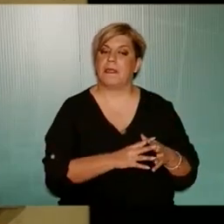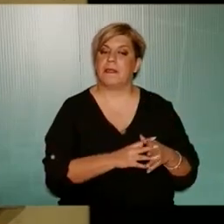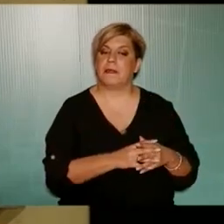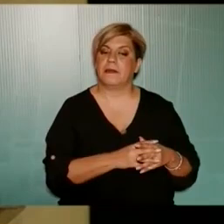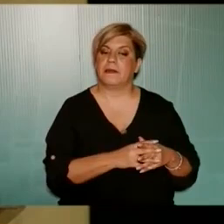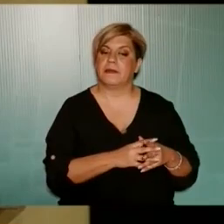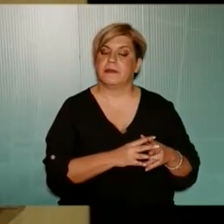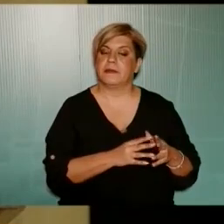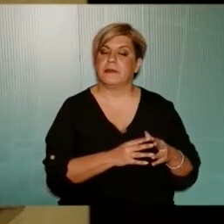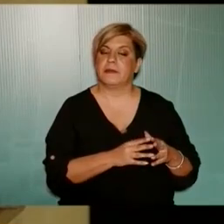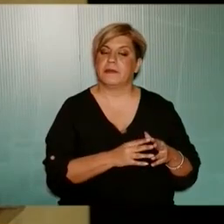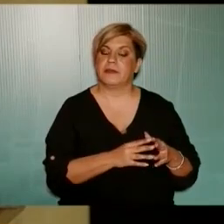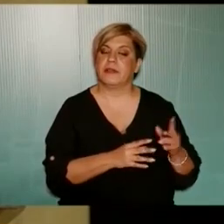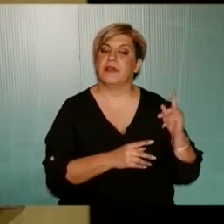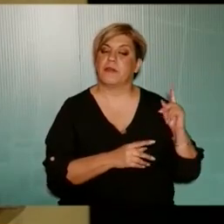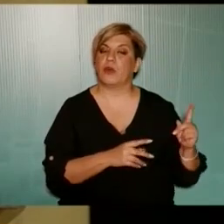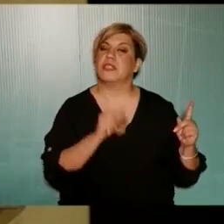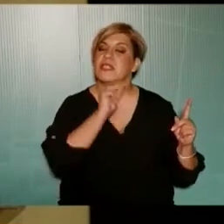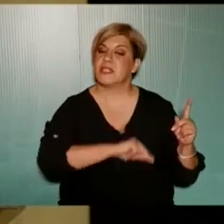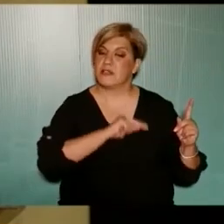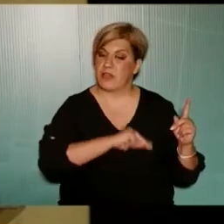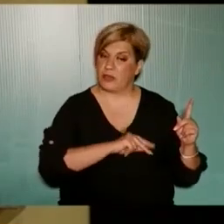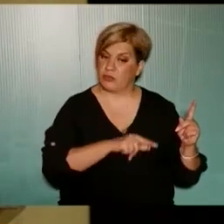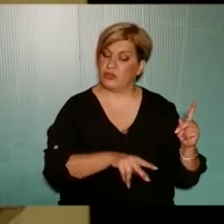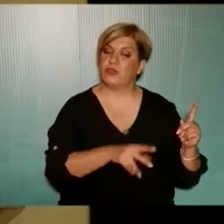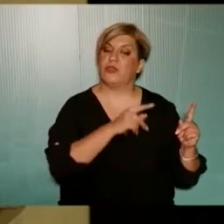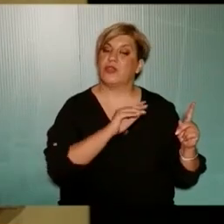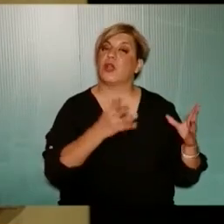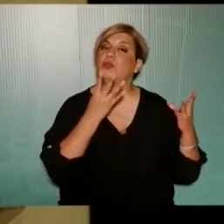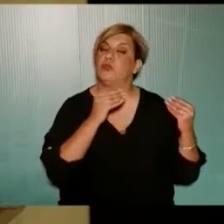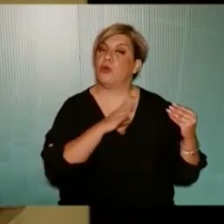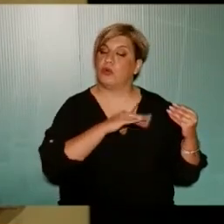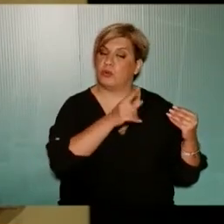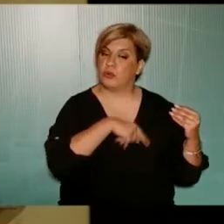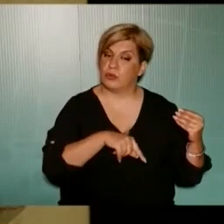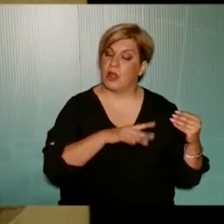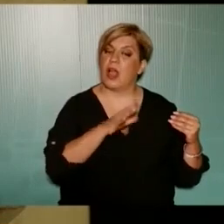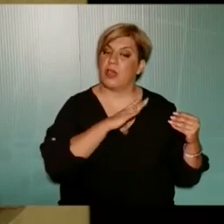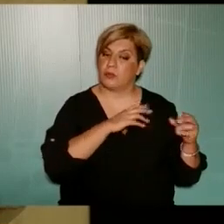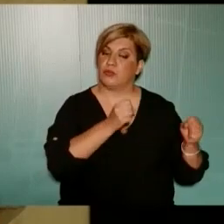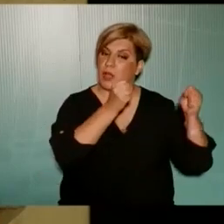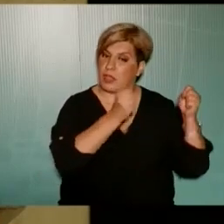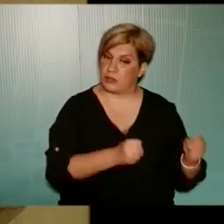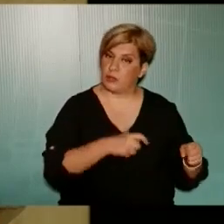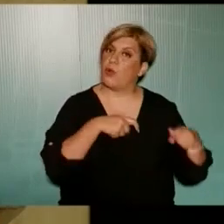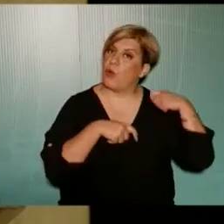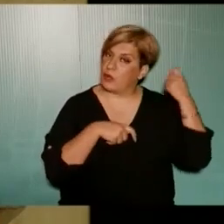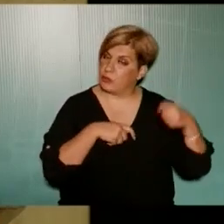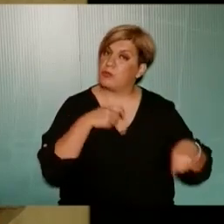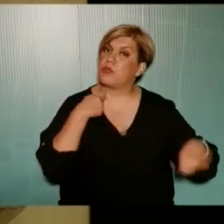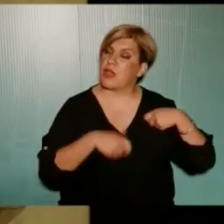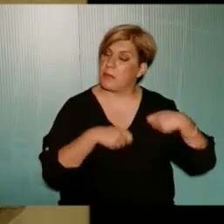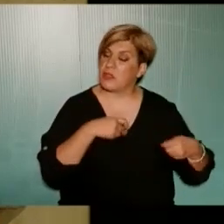για το θέμα Γιατί είχα και άλλα θέματα να πω Η μόνη συμφέρουσα λύση Και κλείνω για αυτό το θέμα Για τους πολλούς Για αυτούς δηλαδή τους κατοίκους Τους γονείς που